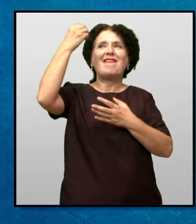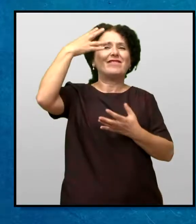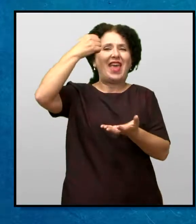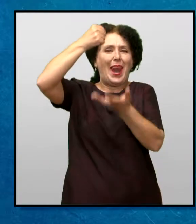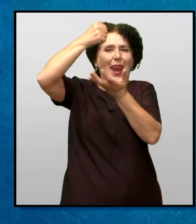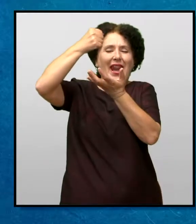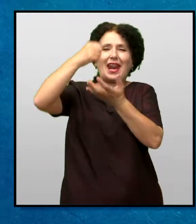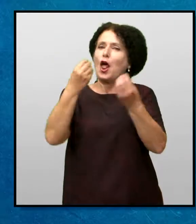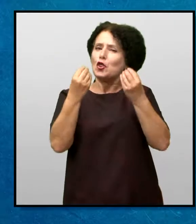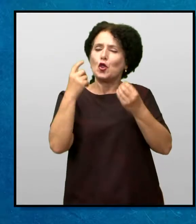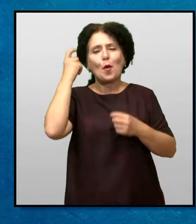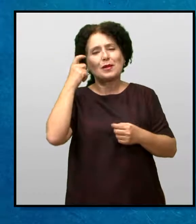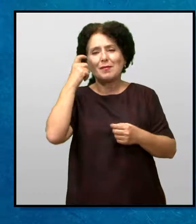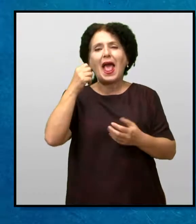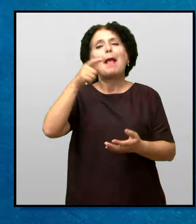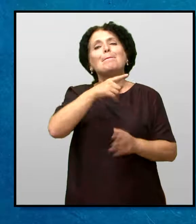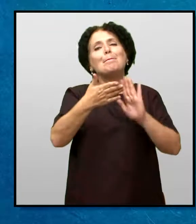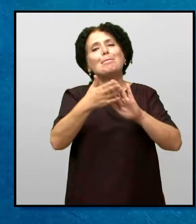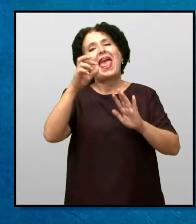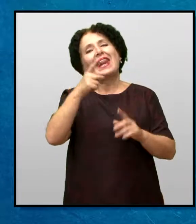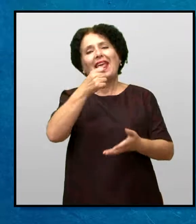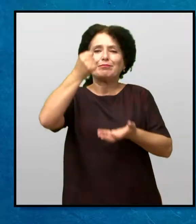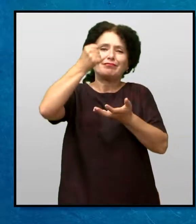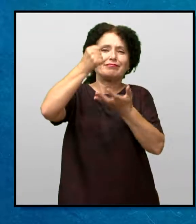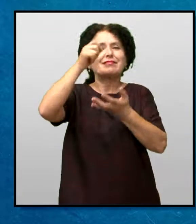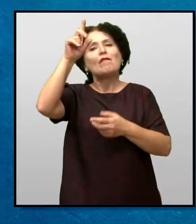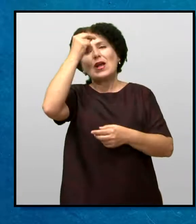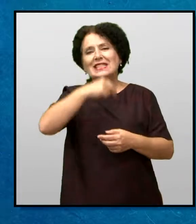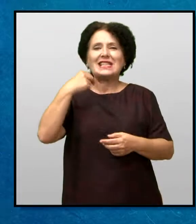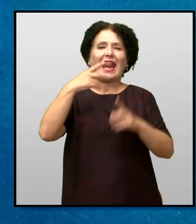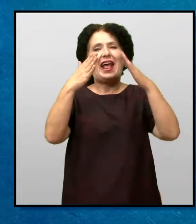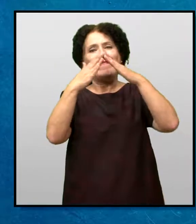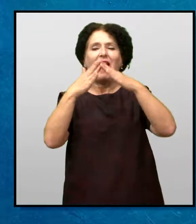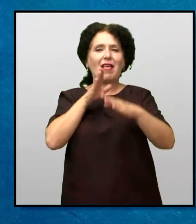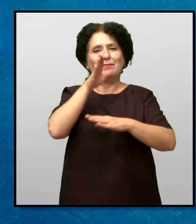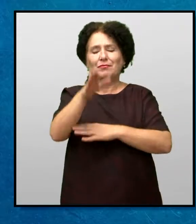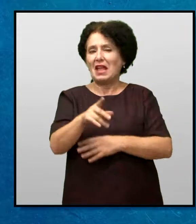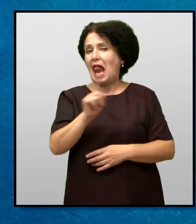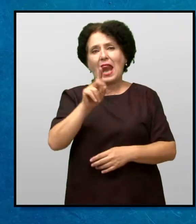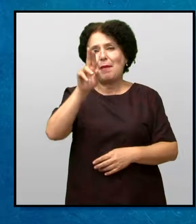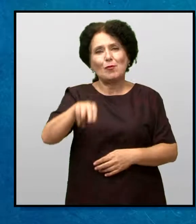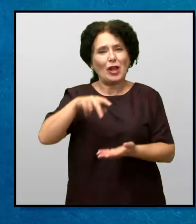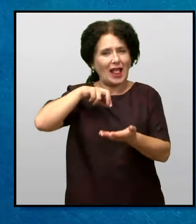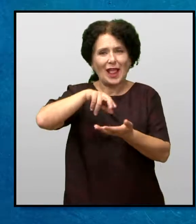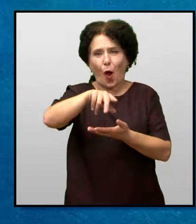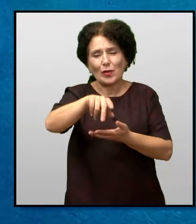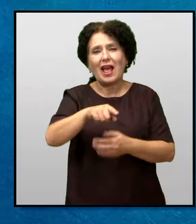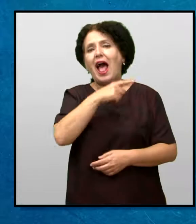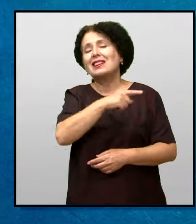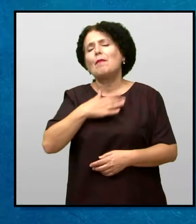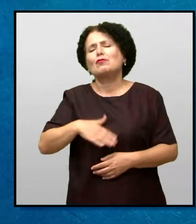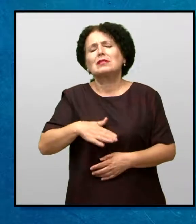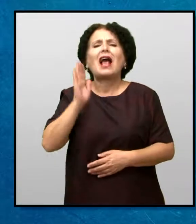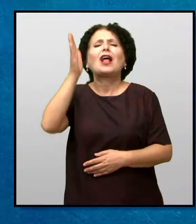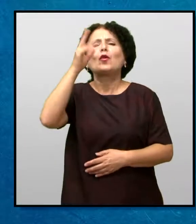Фенерот вечерва Добра замисла ти е Мери да го носи Фенерот кога одите на богослужба Инаку не би можела да оди, а